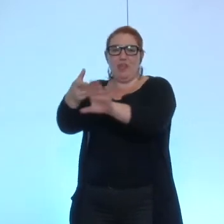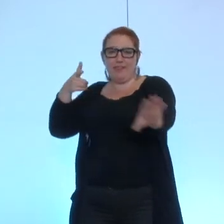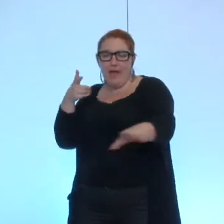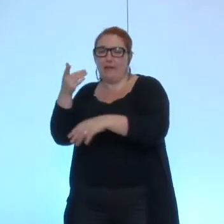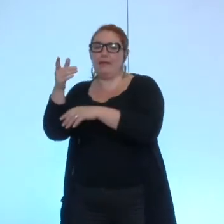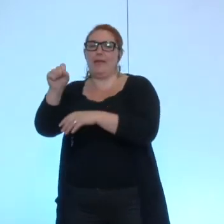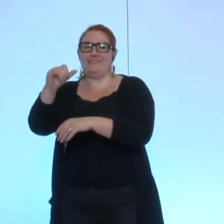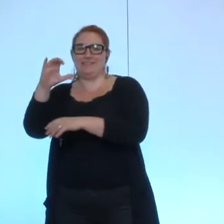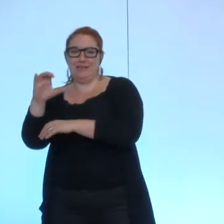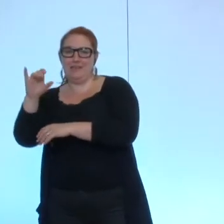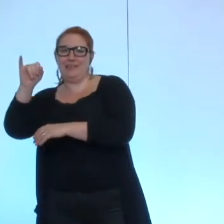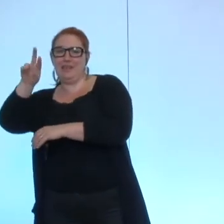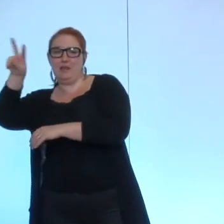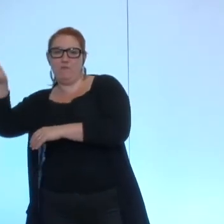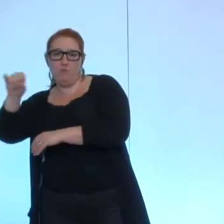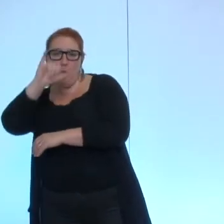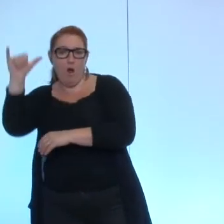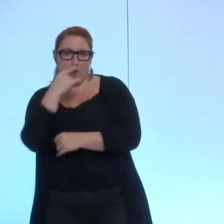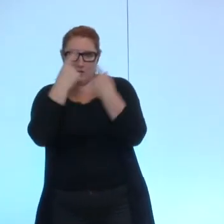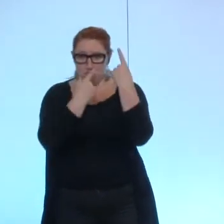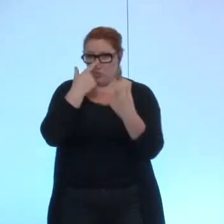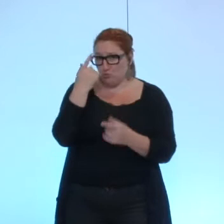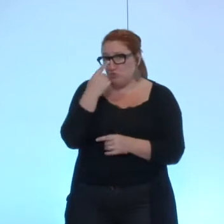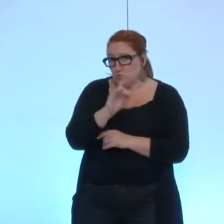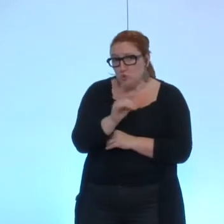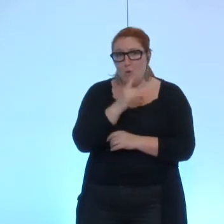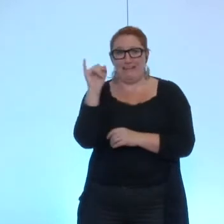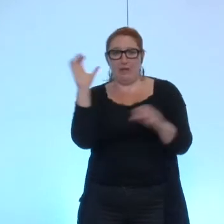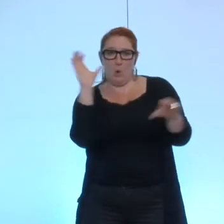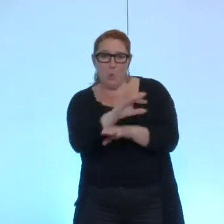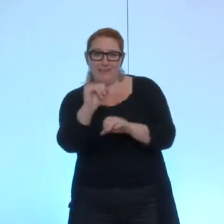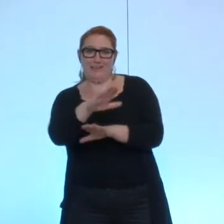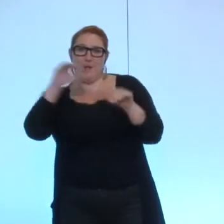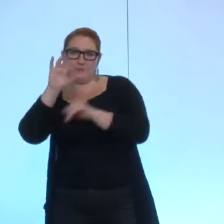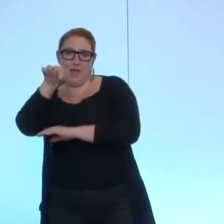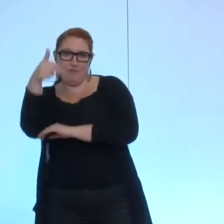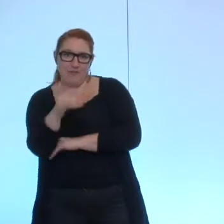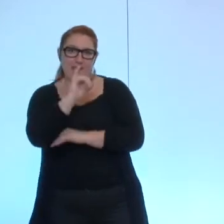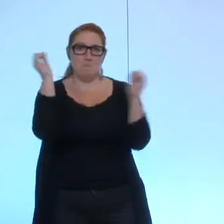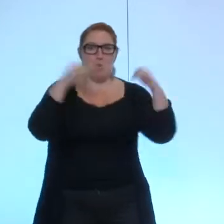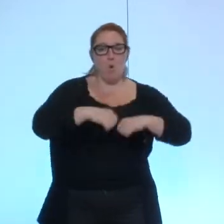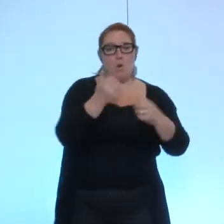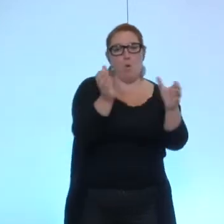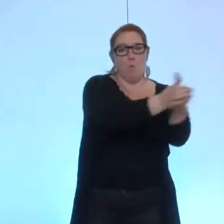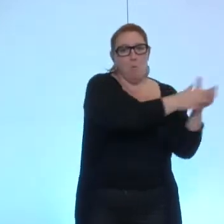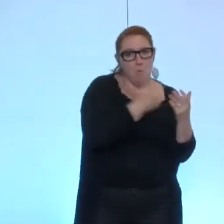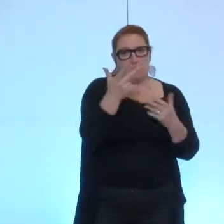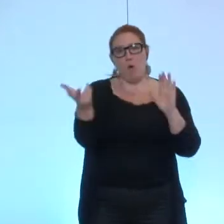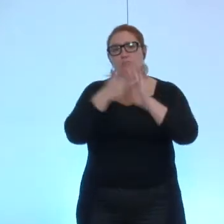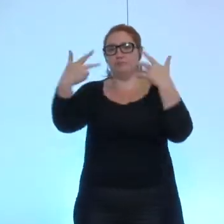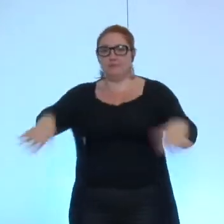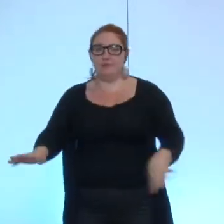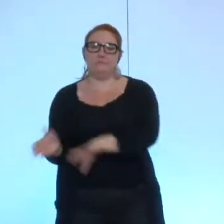'imagine que non qui est contre qui s'abstient le Front National qui est pour les trois autres groupes cette délibération est